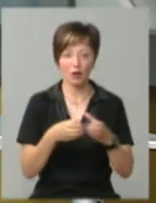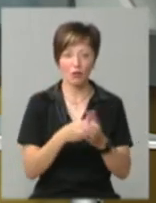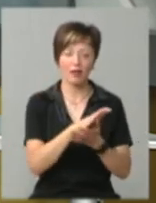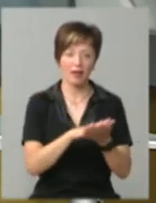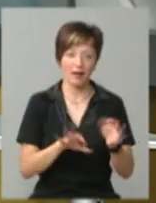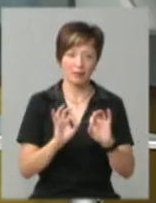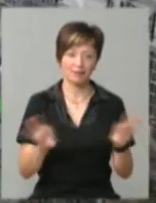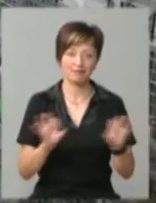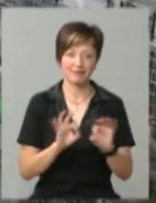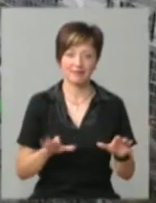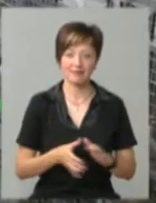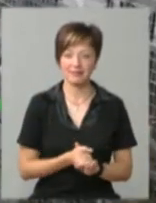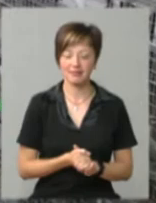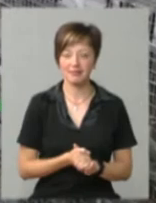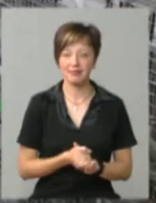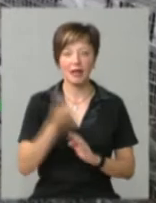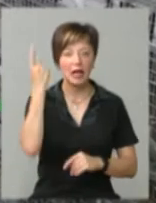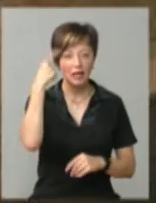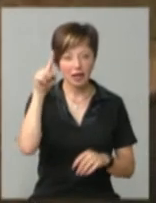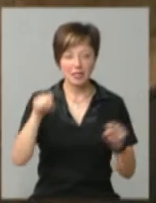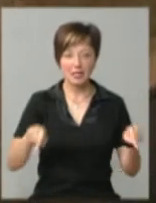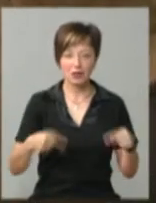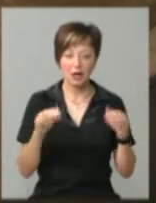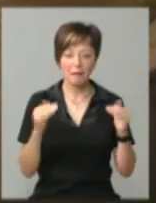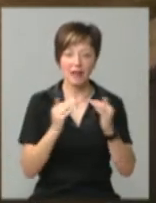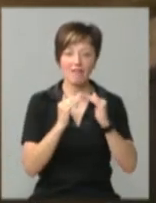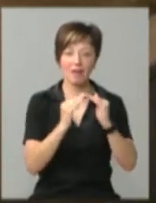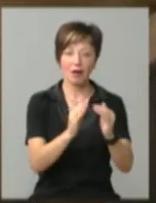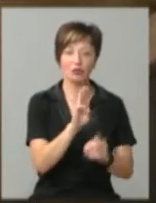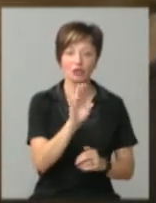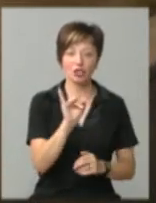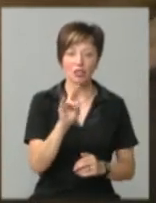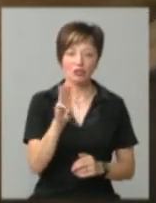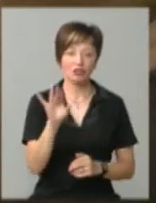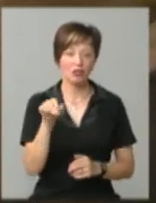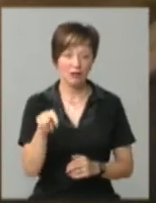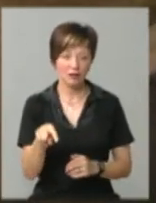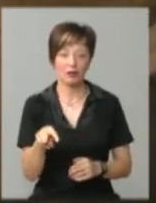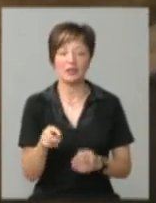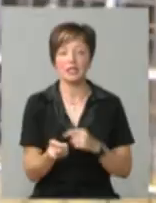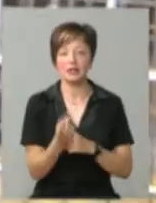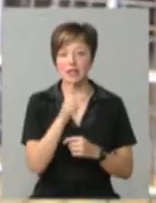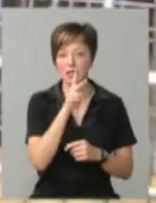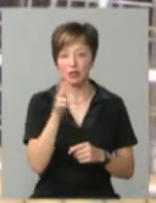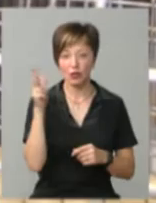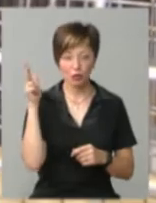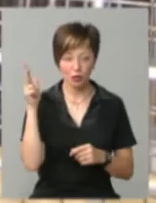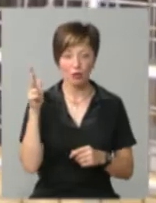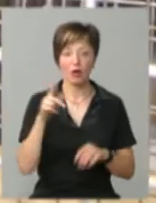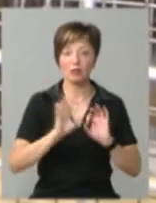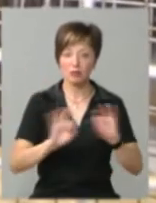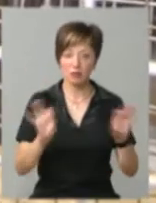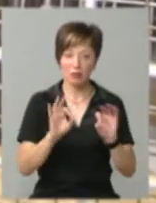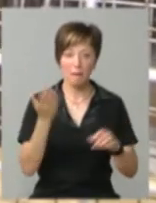Лесі Боровець. Ідея створити мініферму шеншилу з'явилася у Романа Єфименка понад три роки тому. Чоловік каже,